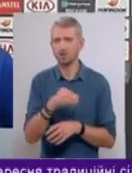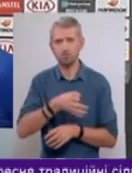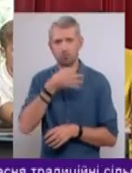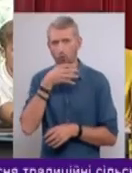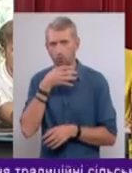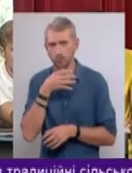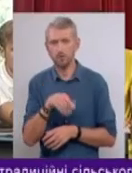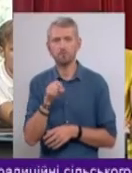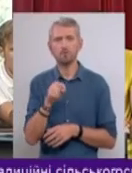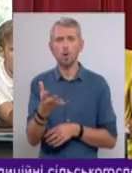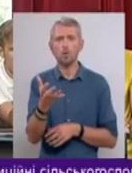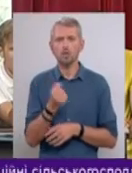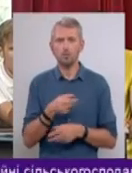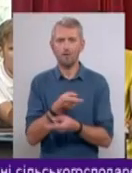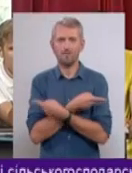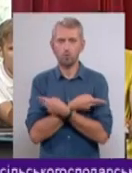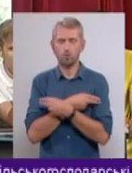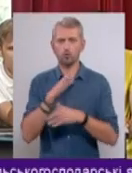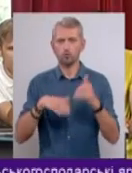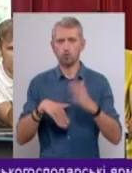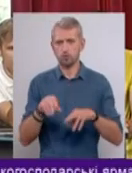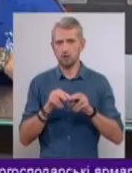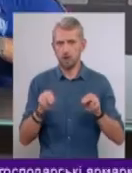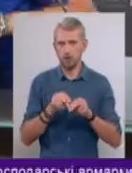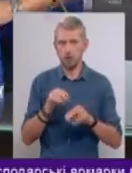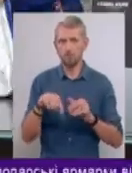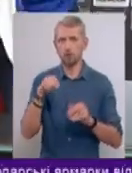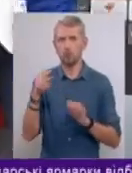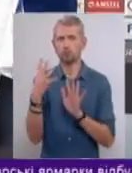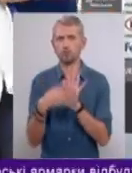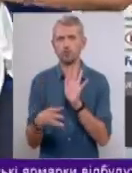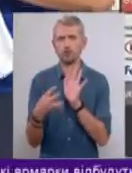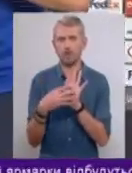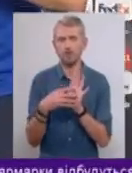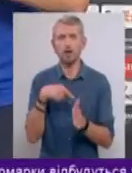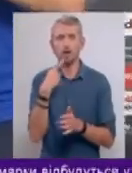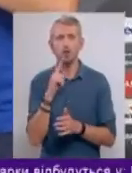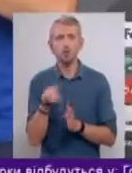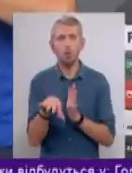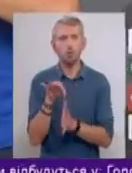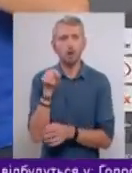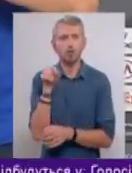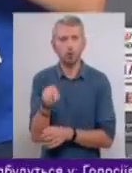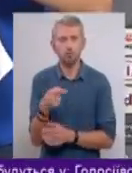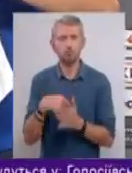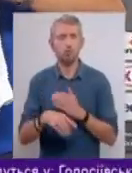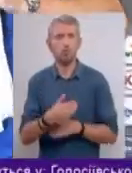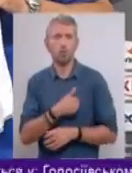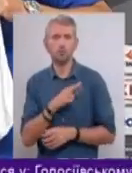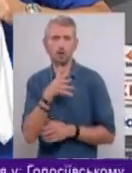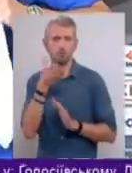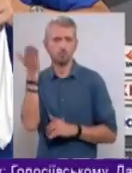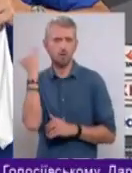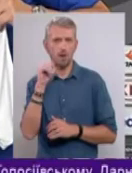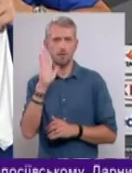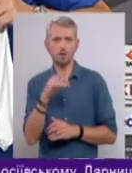подобається. Деолун дотримав футболку з рук Олександра Хаскевича під номером 99. Каже, що обрав його, або хоче, як свого часу,